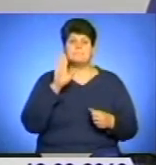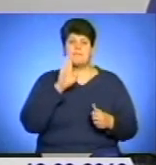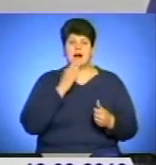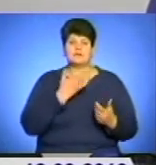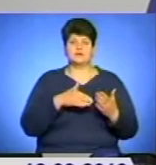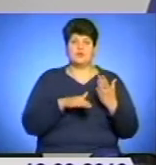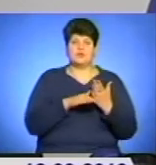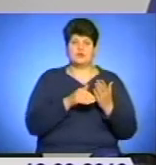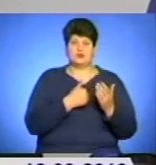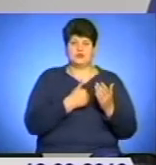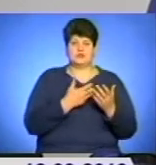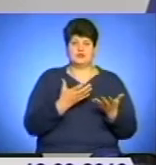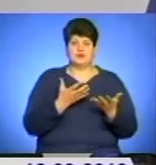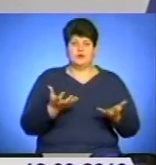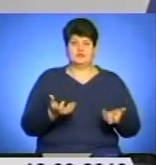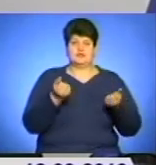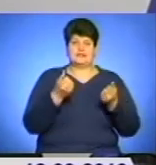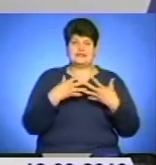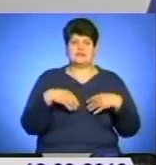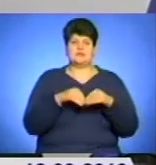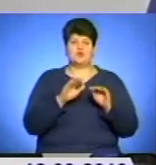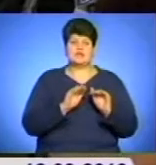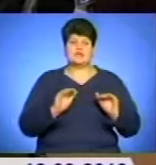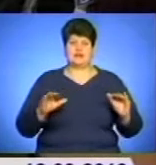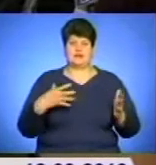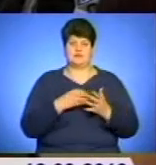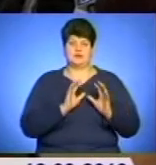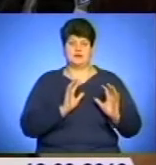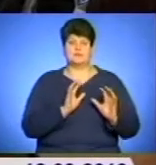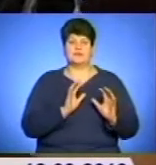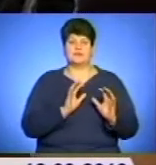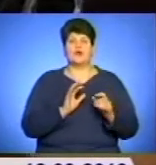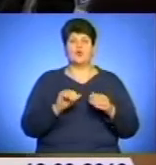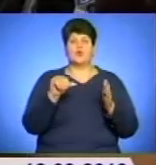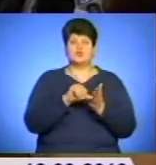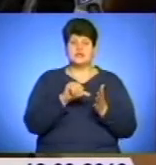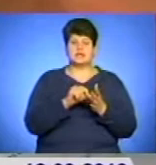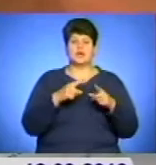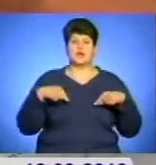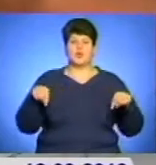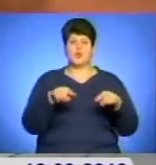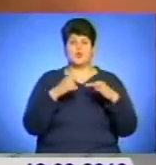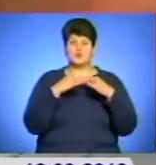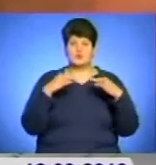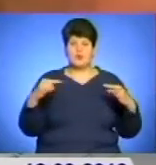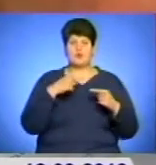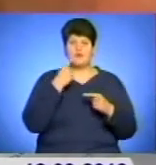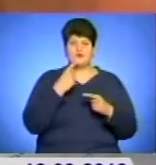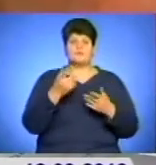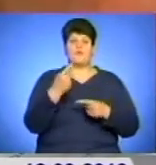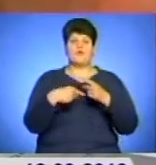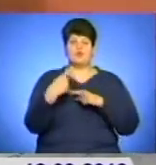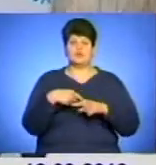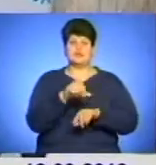щоб допомогти отримати сім'ю, дітей своїх. Учасники Круглого столу переконані, що повернути заробітчан в